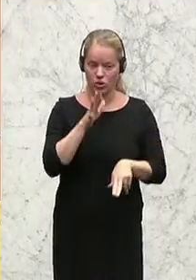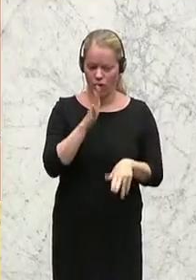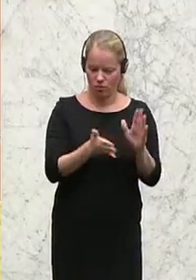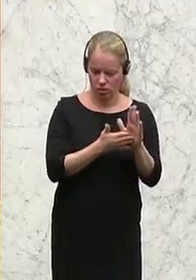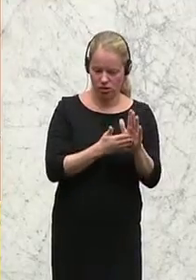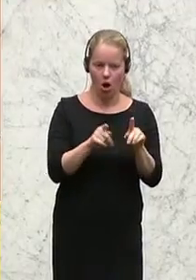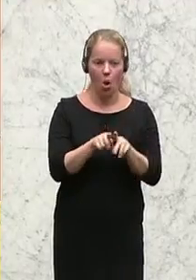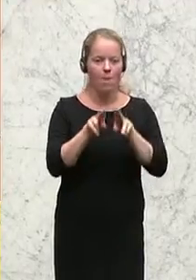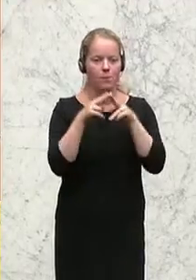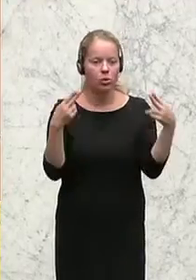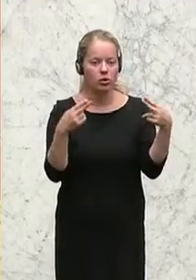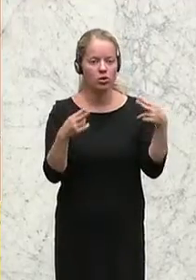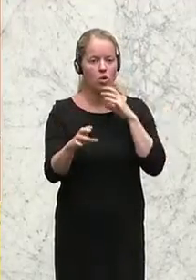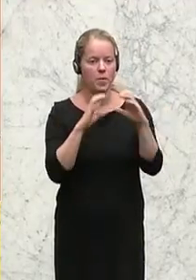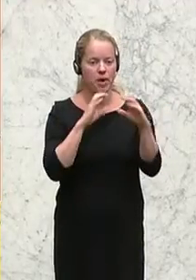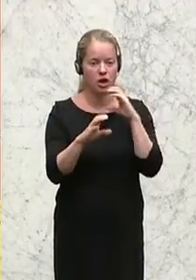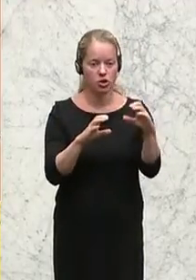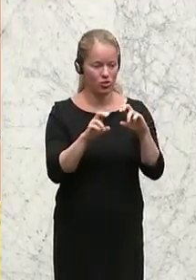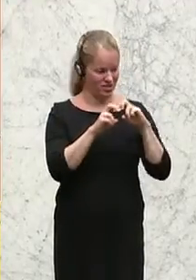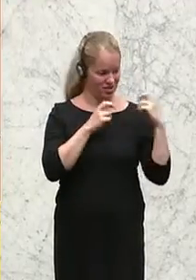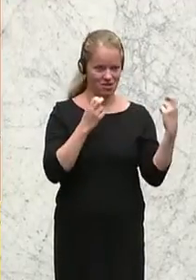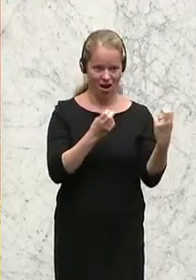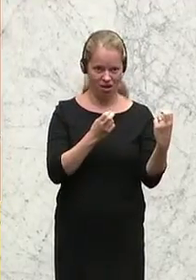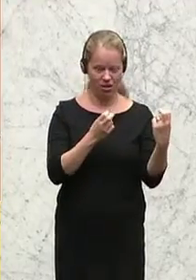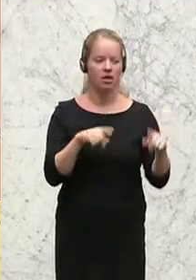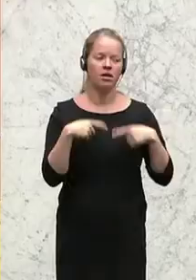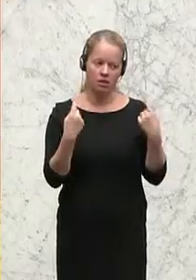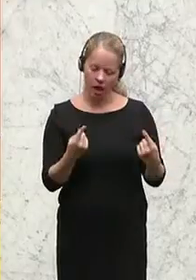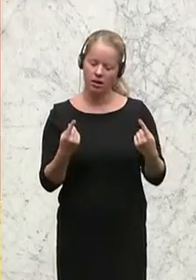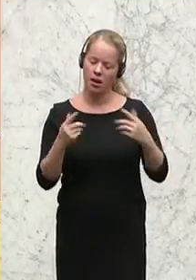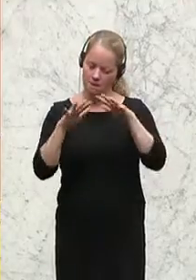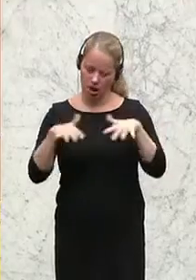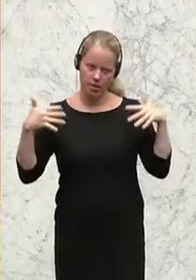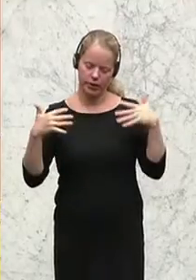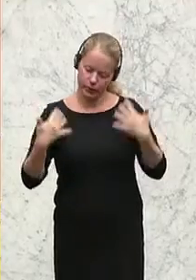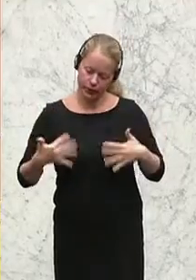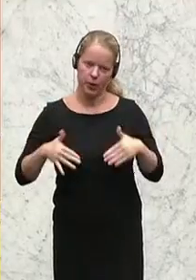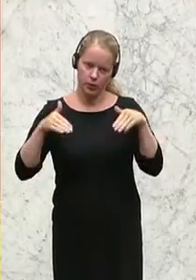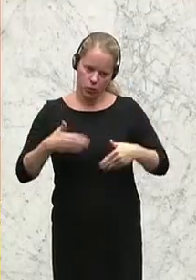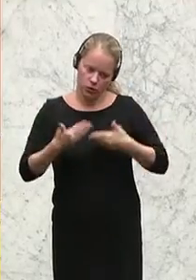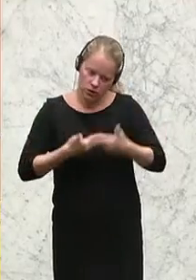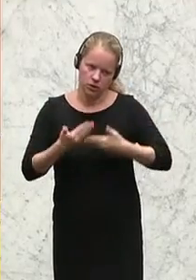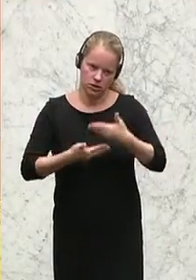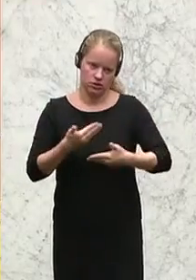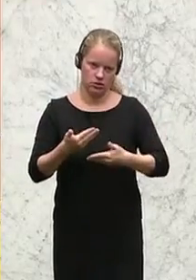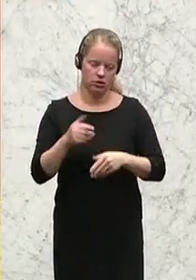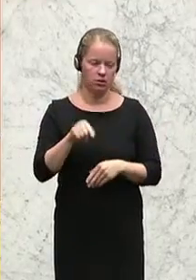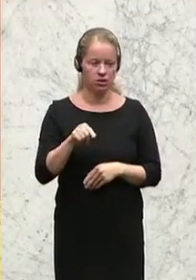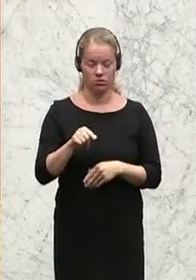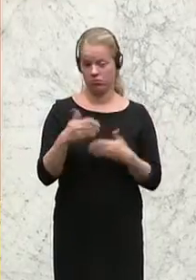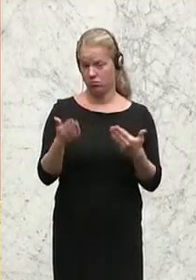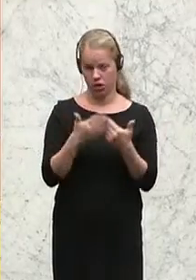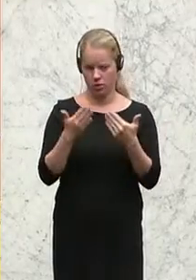Bundeskommunikationssenat, dann ist auch seitens des Parlaments Handlungsbedarf. Das kann entweder so aussehen, dass der öffentlich